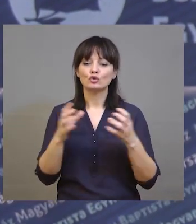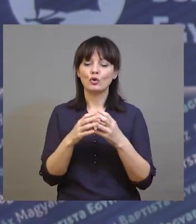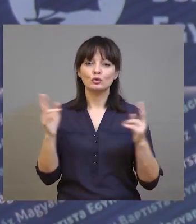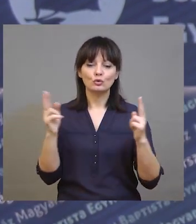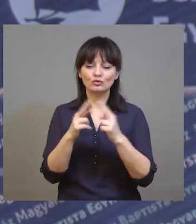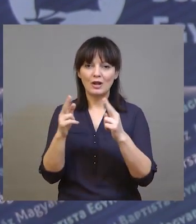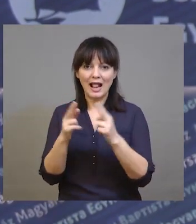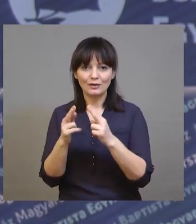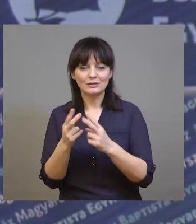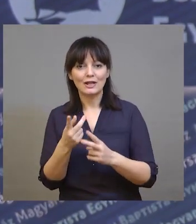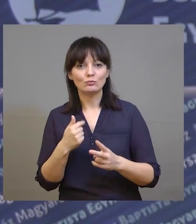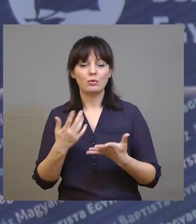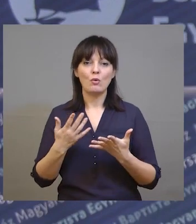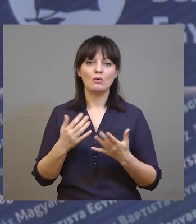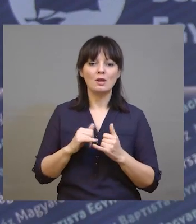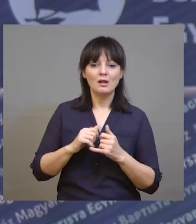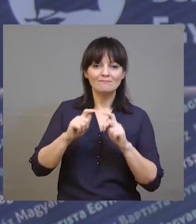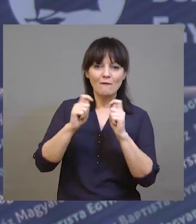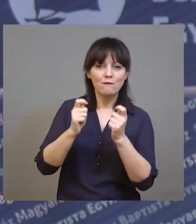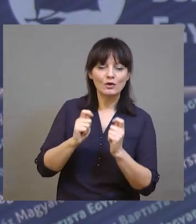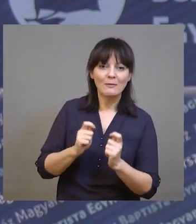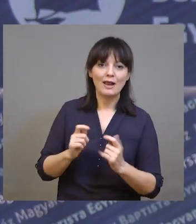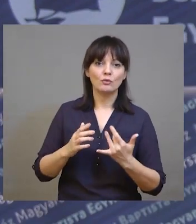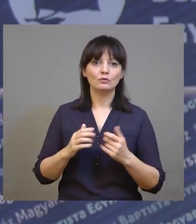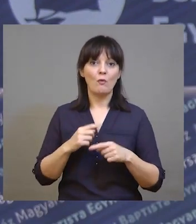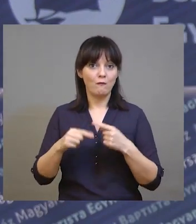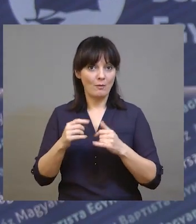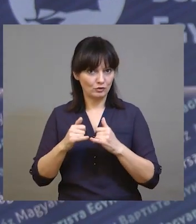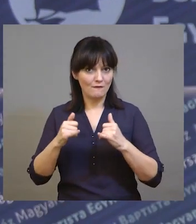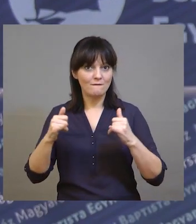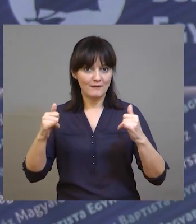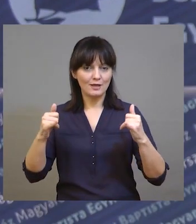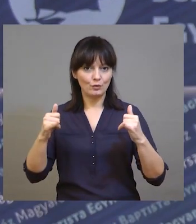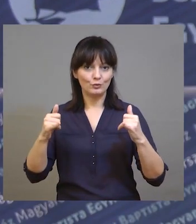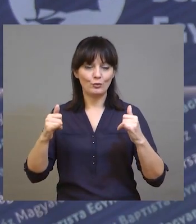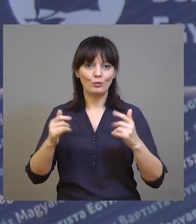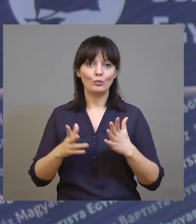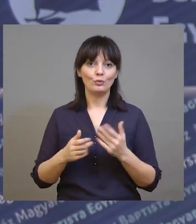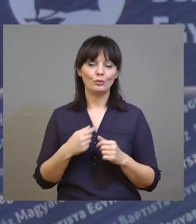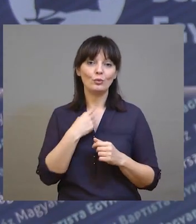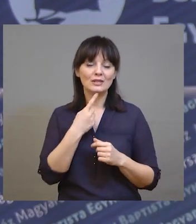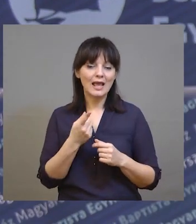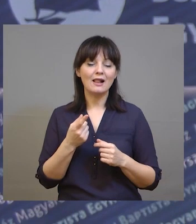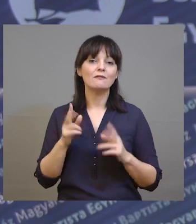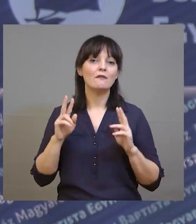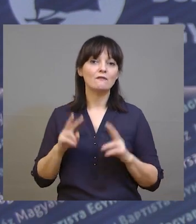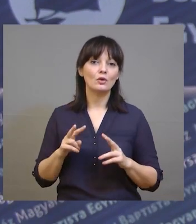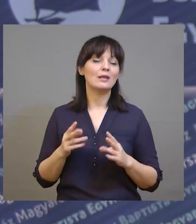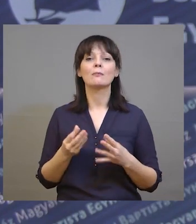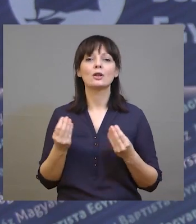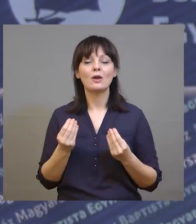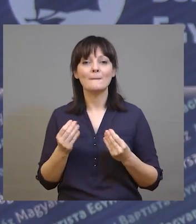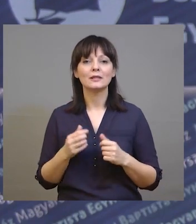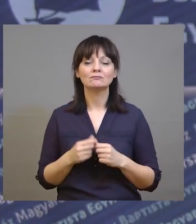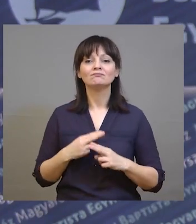tulajdonképpen a sok közös találkozásból kialakulóban lévő, folyamatosan fejlődő nyelv